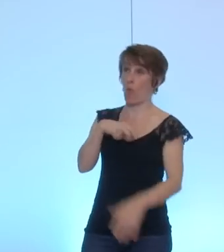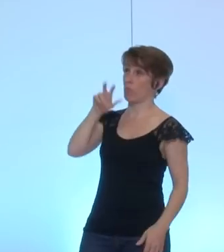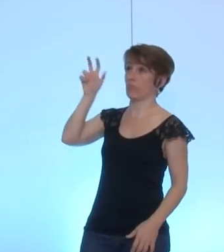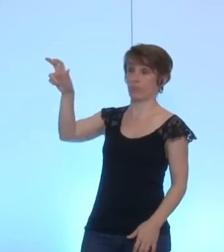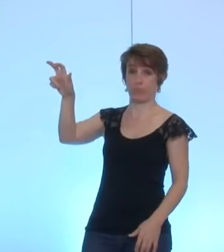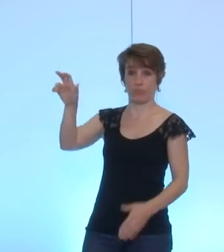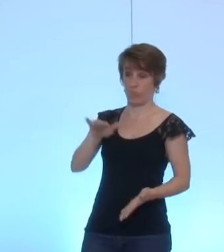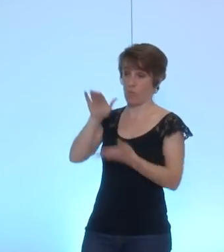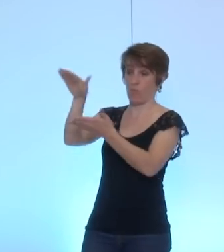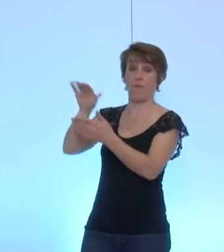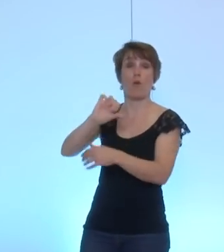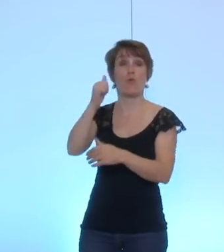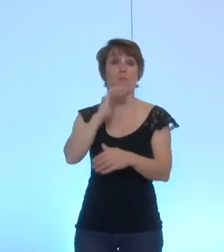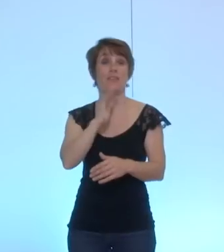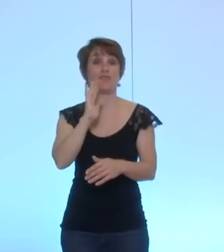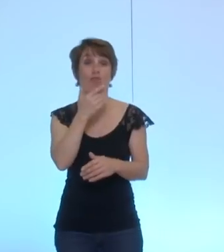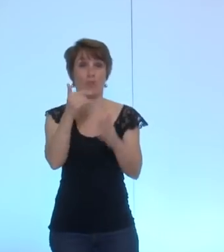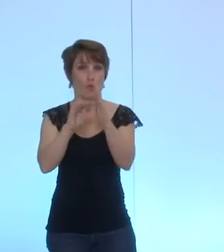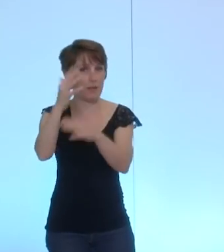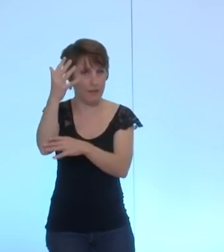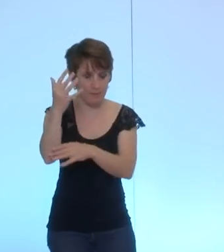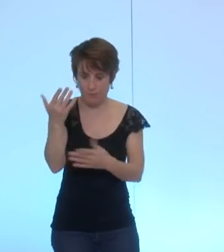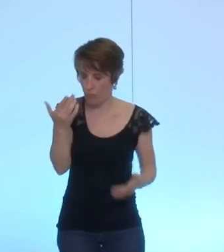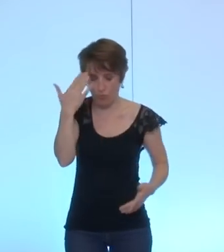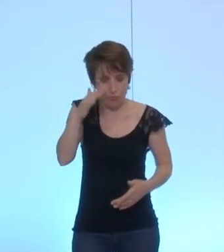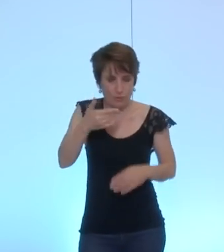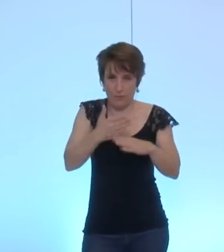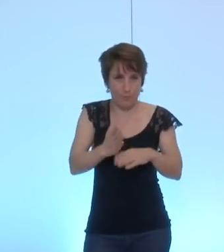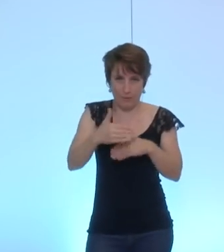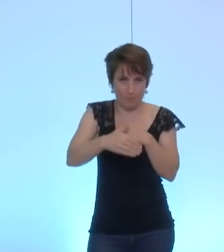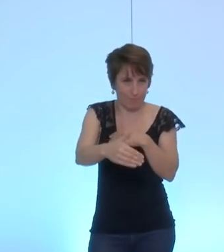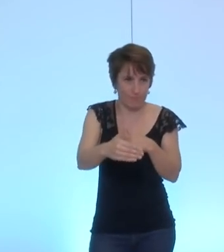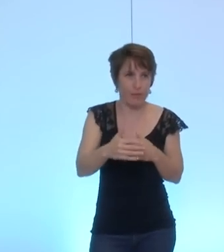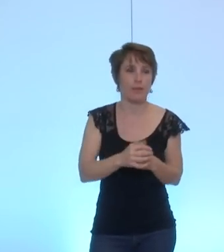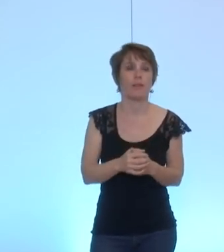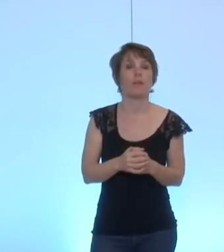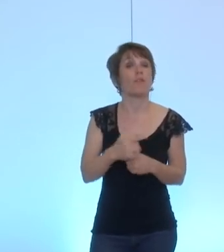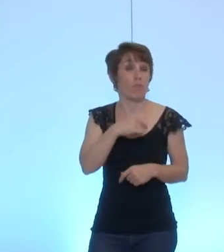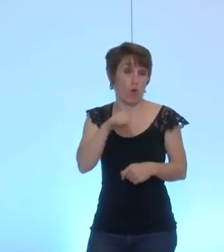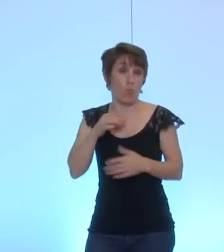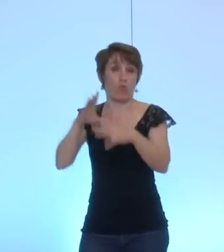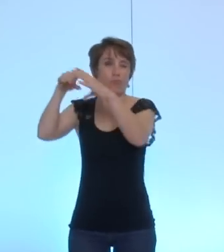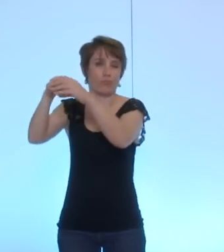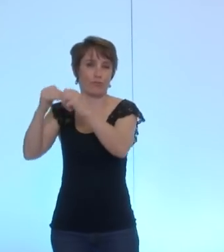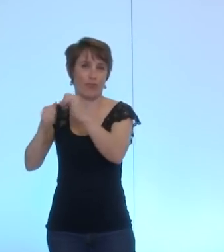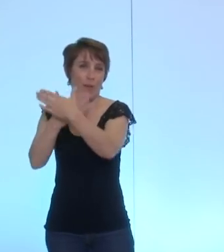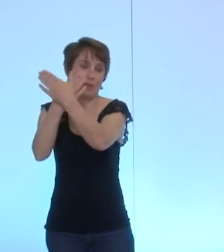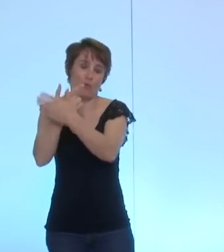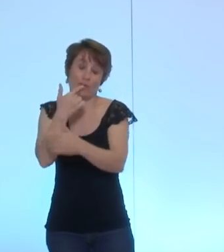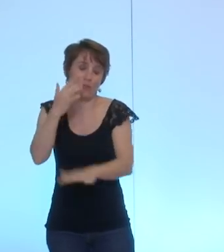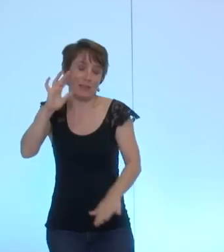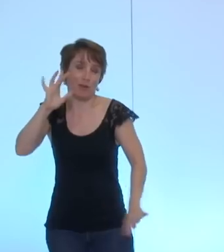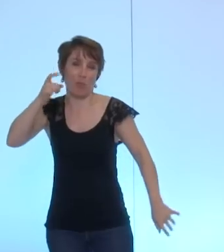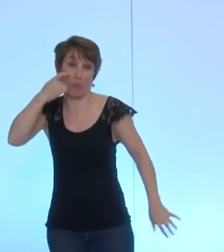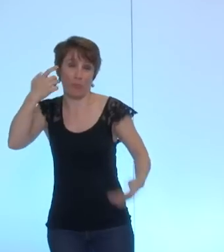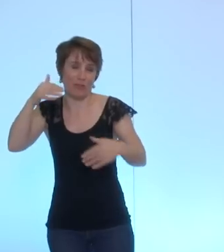au 1er janvier 2015 et que nous savons que dans le cadre de ces transferts, puisque nous sommes à la métro également et que nous savons en parler à nos collègues